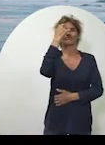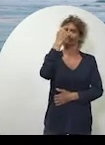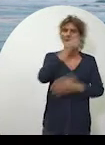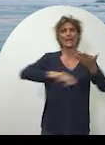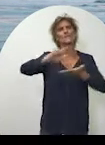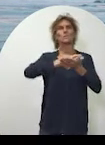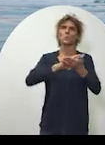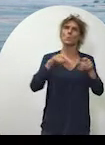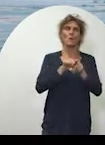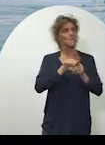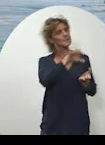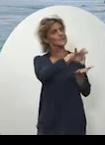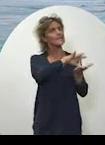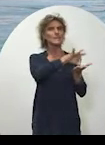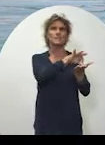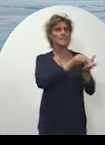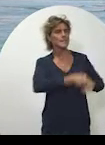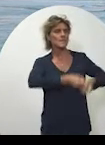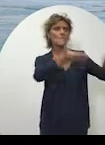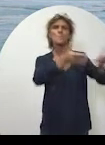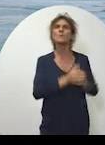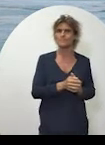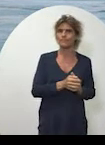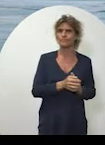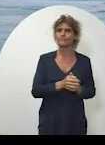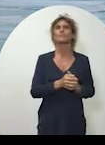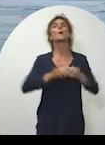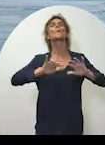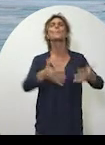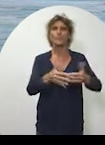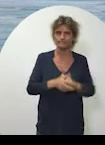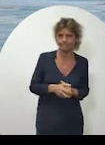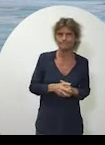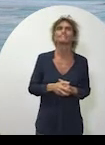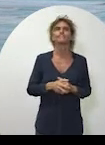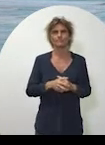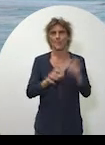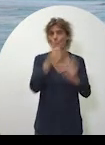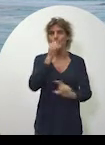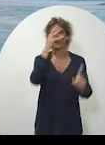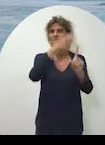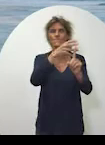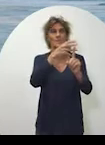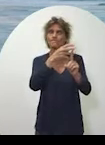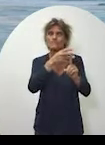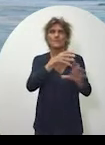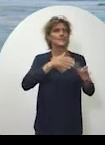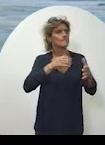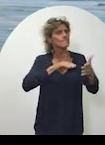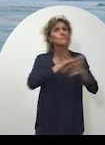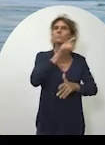collectivité en tant que stratège de notre développement. Pour y parvenir, il nous fallait relever un premier défi,